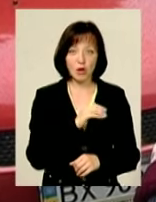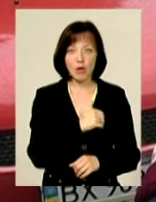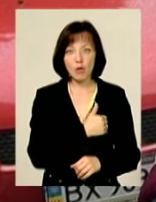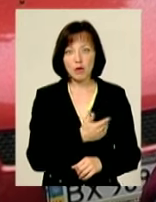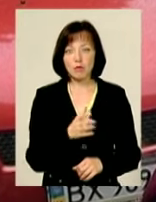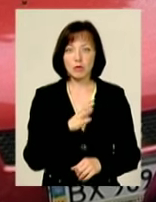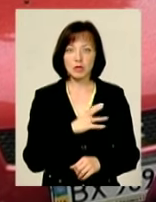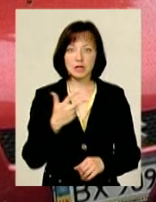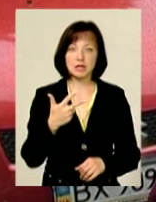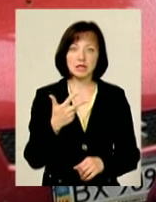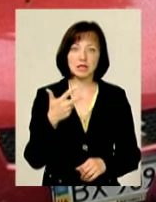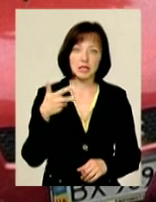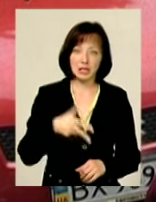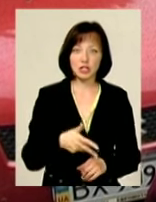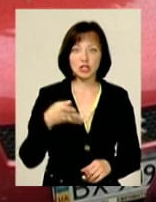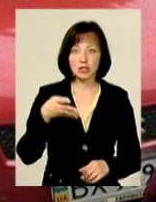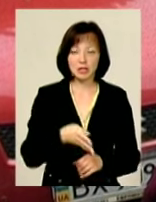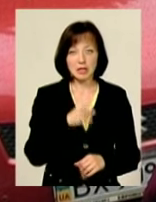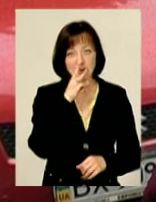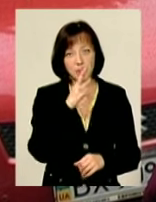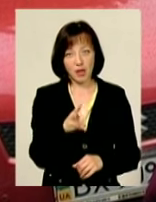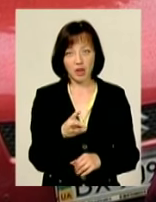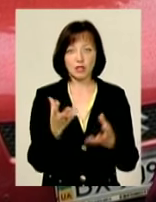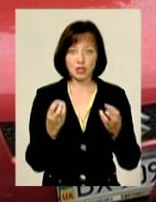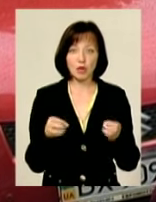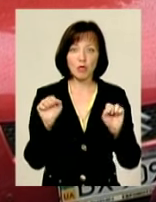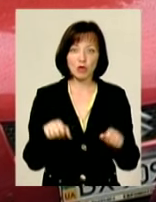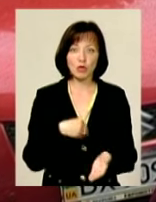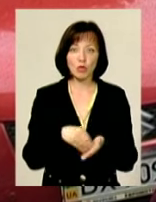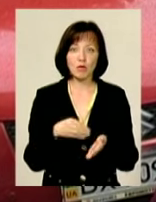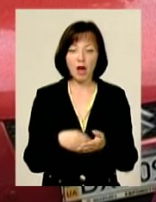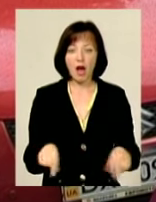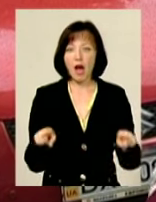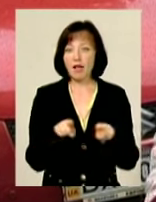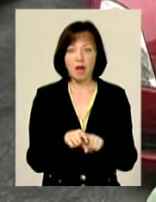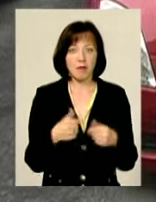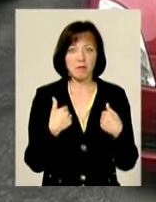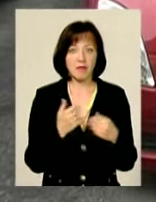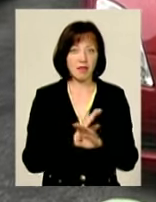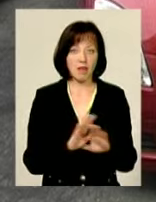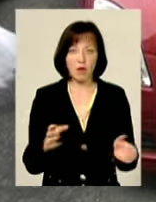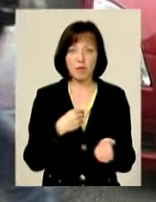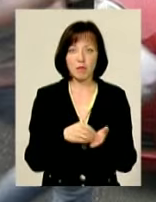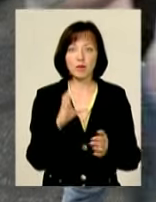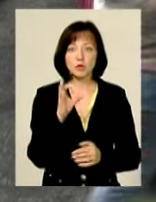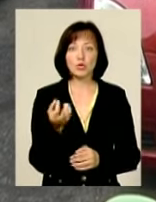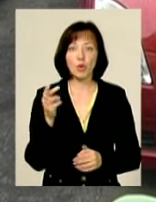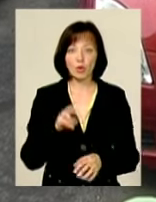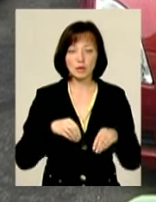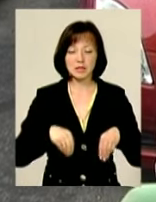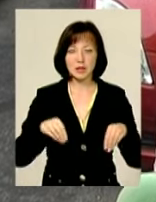було 3-4 тисячі зарплати, ще можна купляти, а так ми його не купляємо Сою сіють,